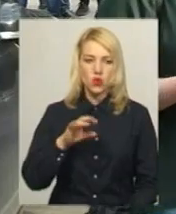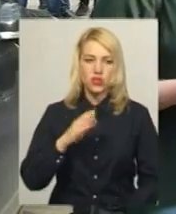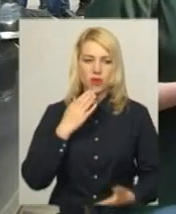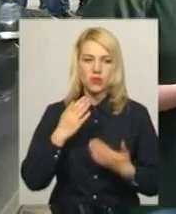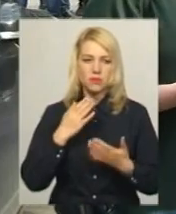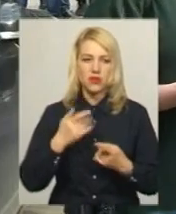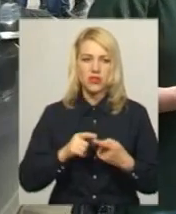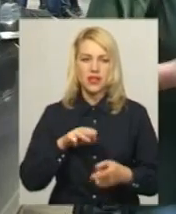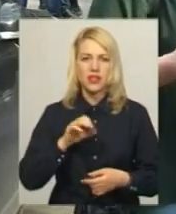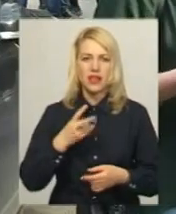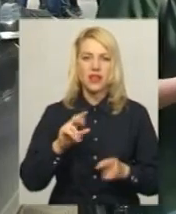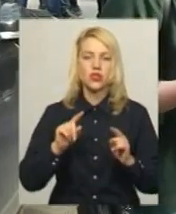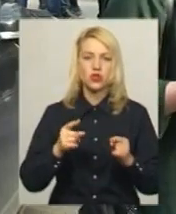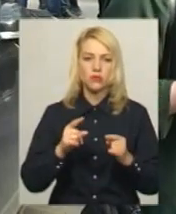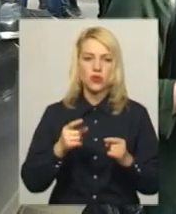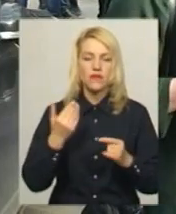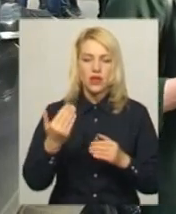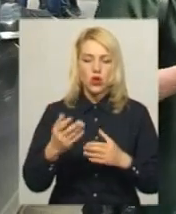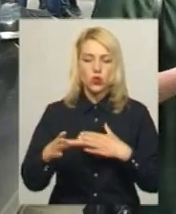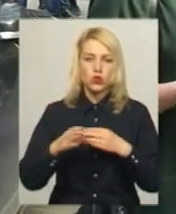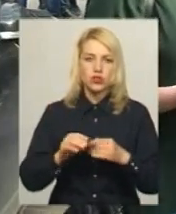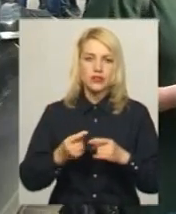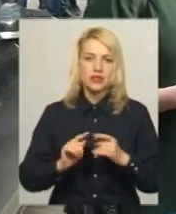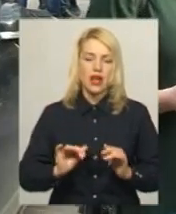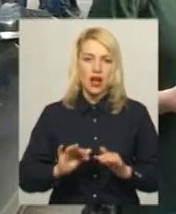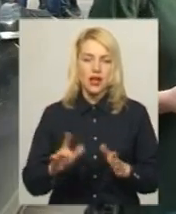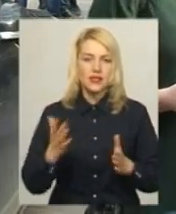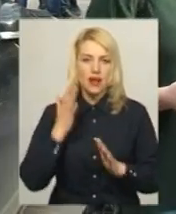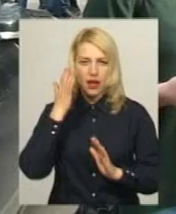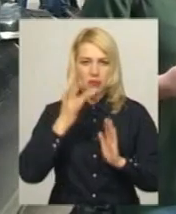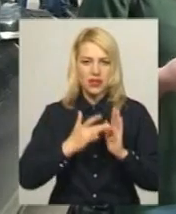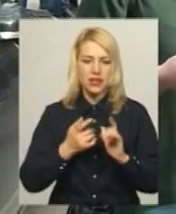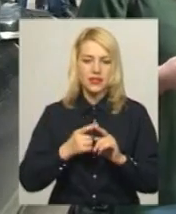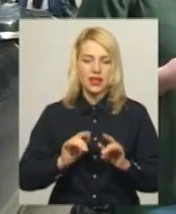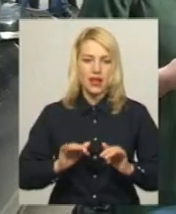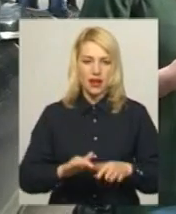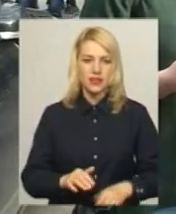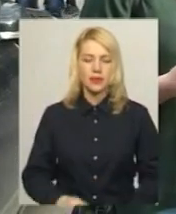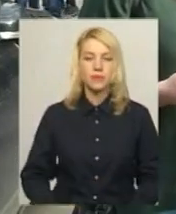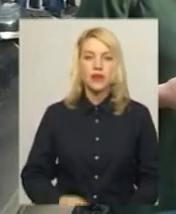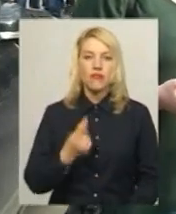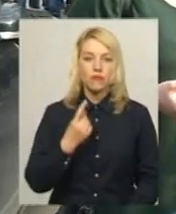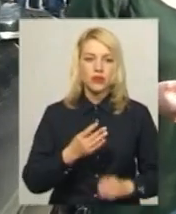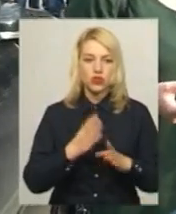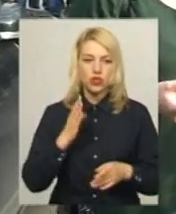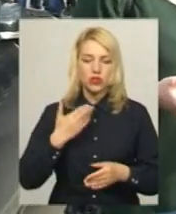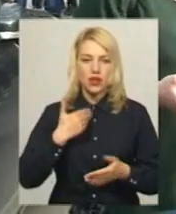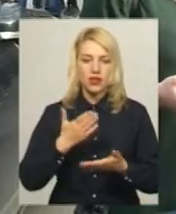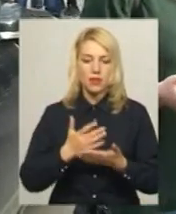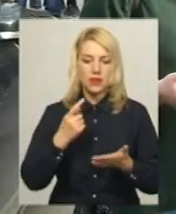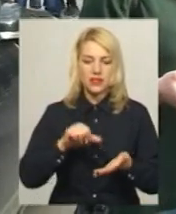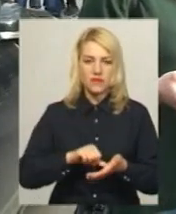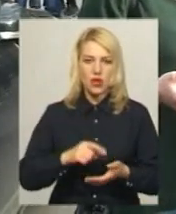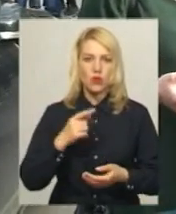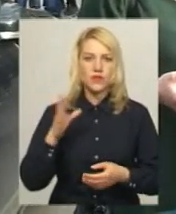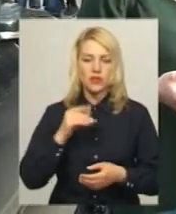Тож, пані Тетяно, власне чому долучились до акції цієї і яка її мета? Ну, в першу чергу, я є представником всеукраїнського